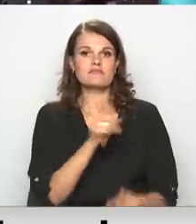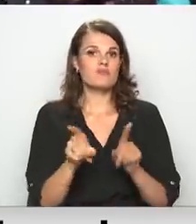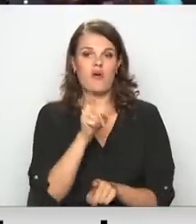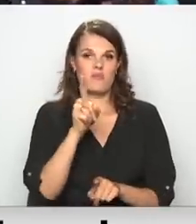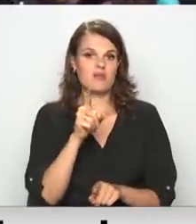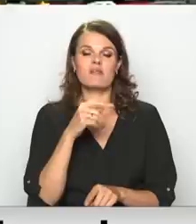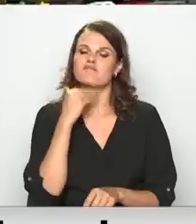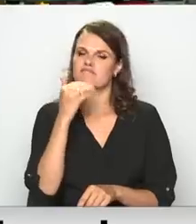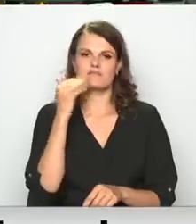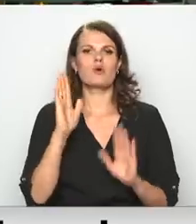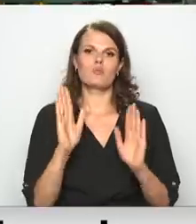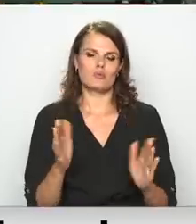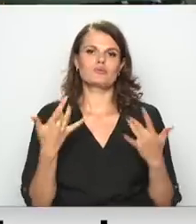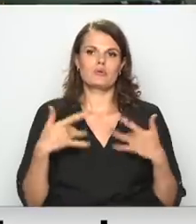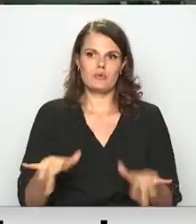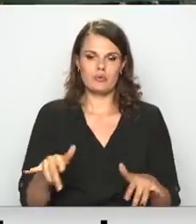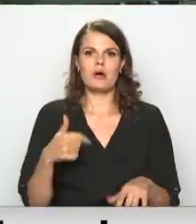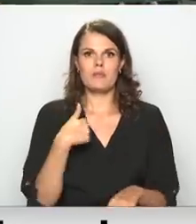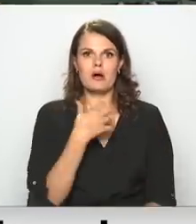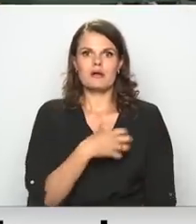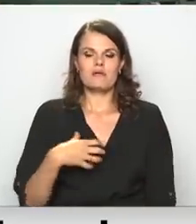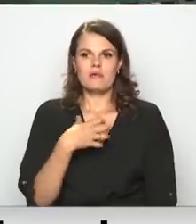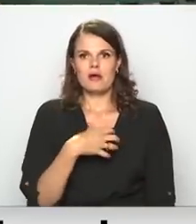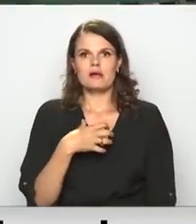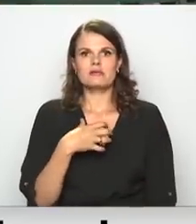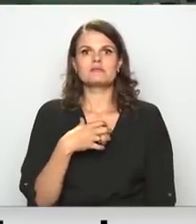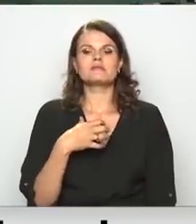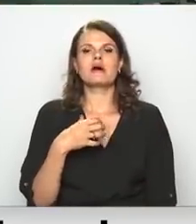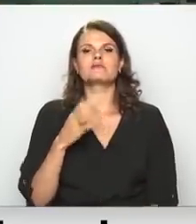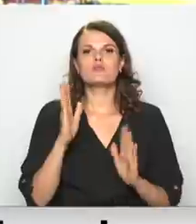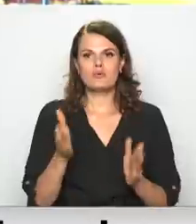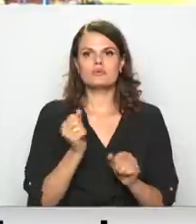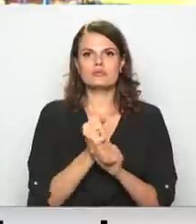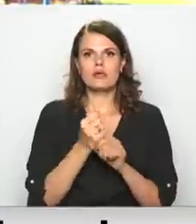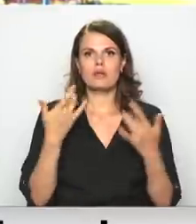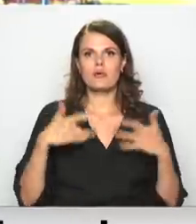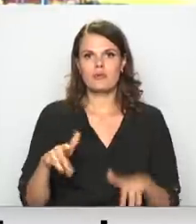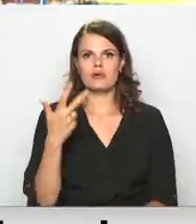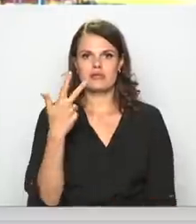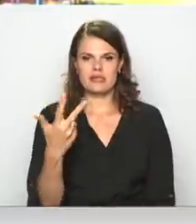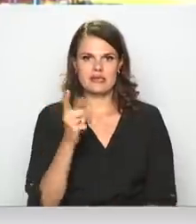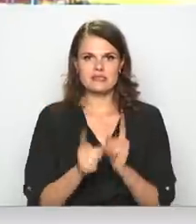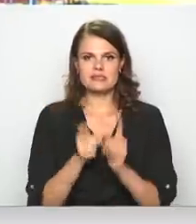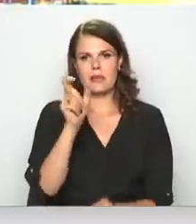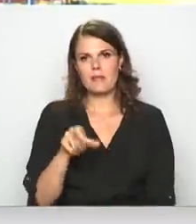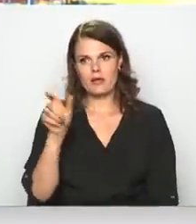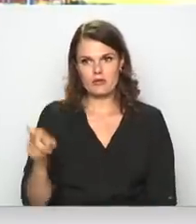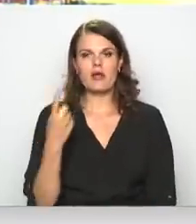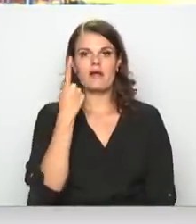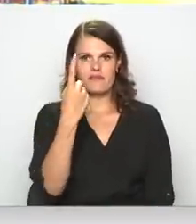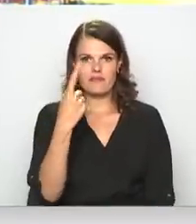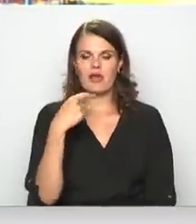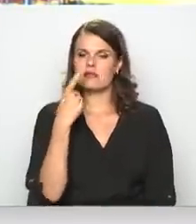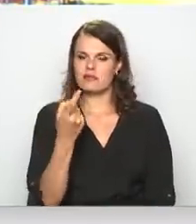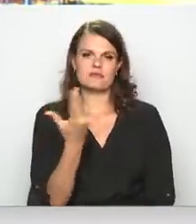pametīs. Man iestāde nāksies atstāt līdz trīs pedagogiem. Viens pedagogs izteica savu velmi, ka viņi tomēr